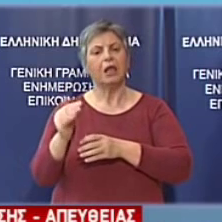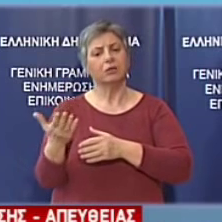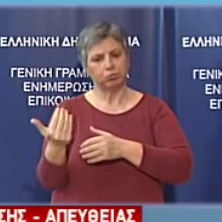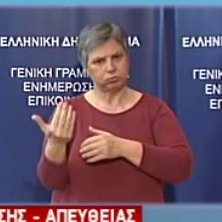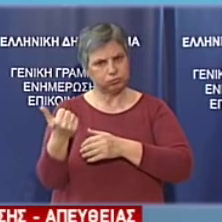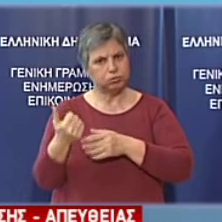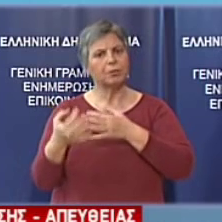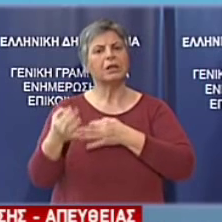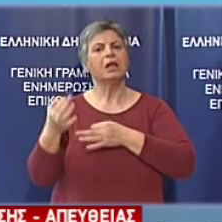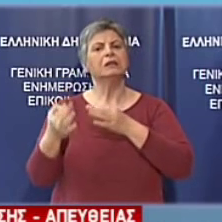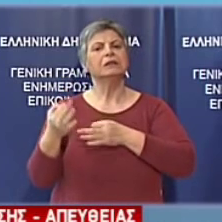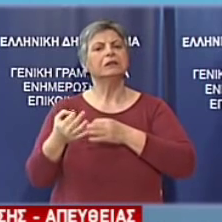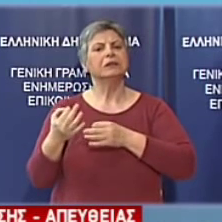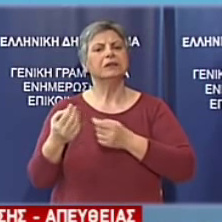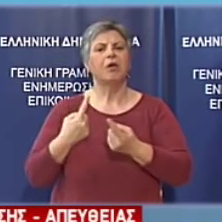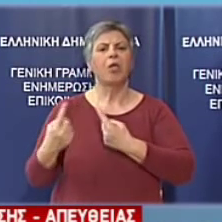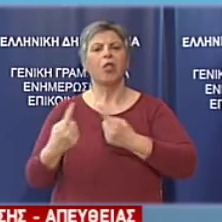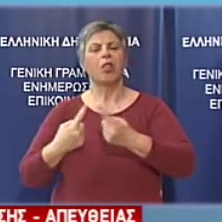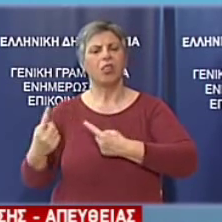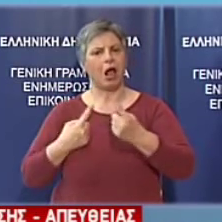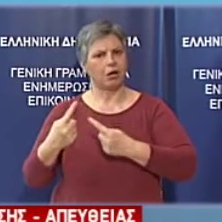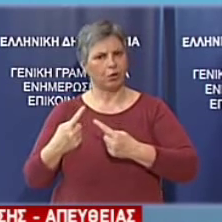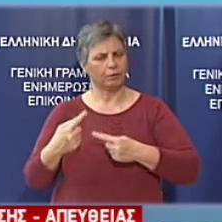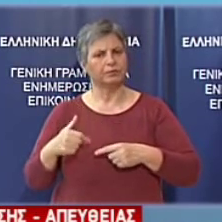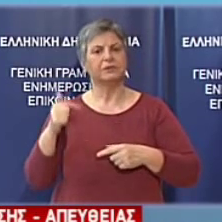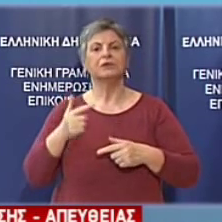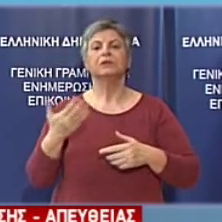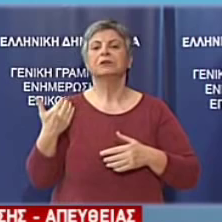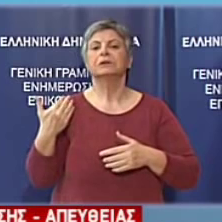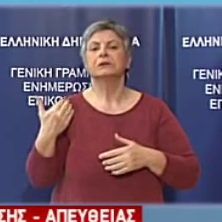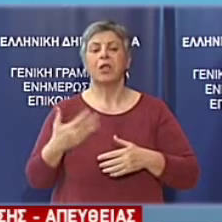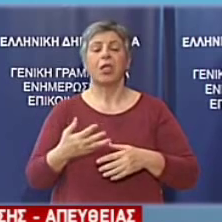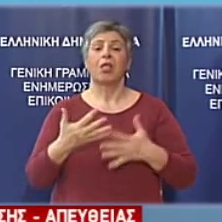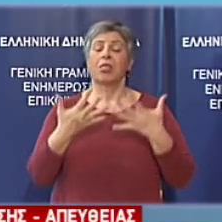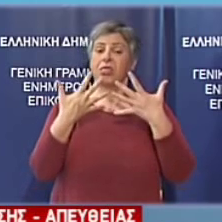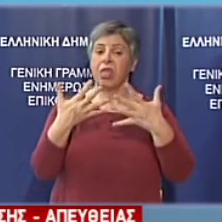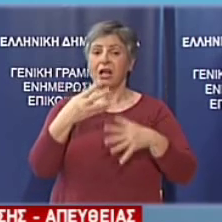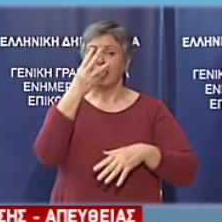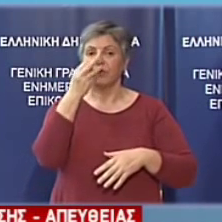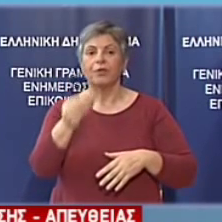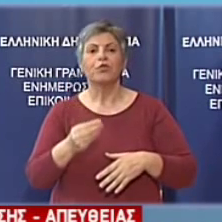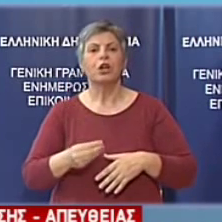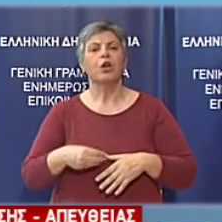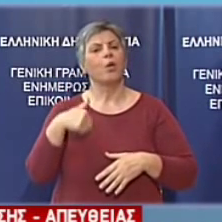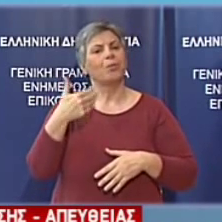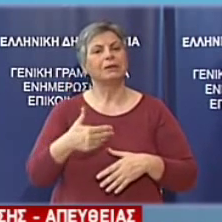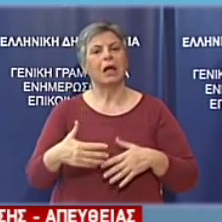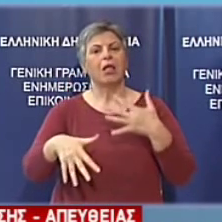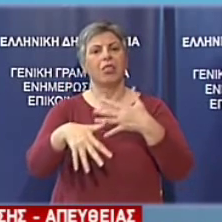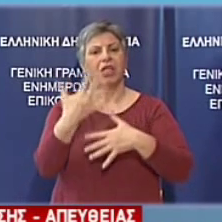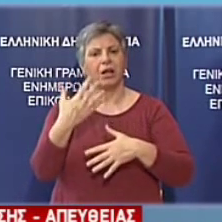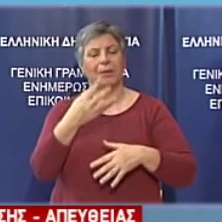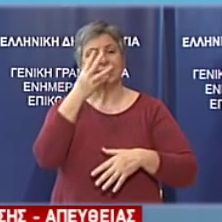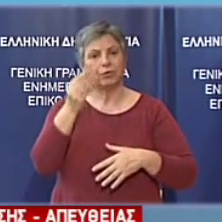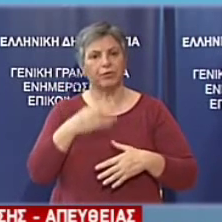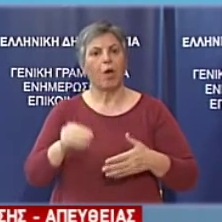κυβέρνηση έχουν υποβληθεί τρία αιτήματα για διάλογο ένα στις 10 Φεβρουαρίου και δύο στις 15 Φεβρουαρίου. Εκτιμούμε